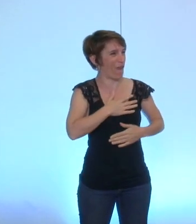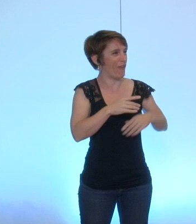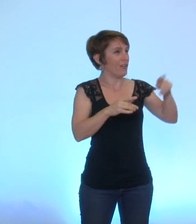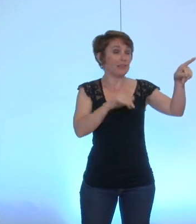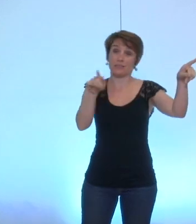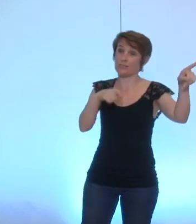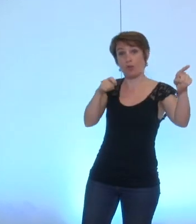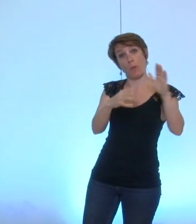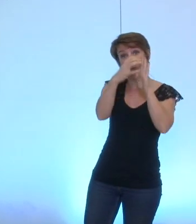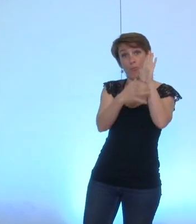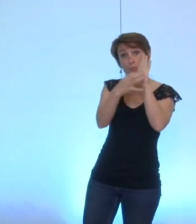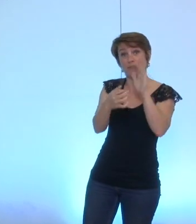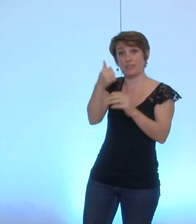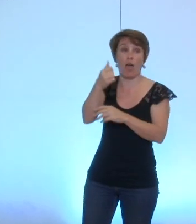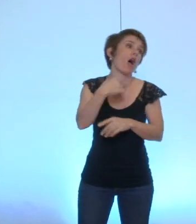je sous-amende